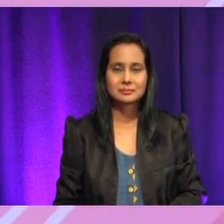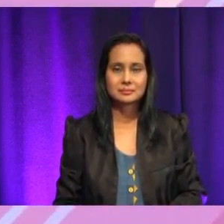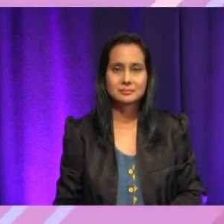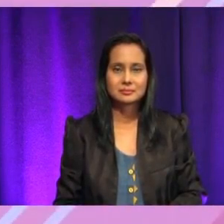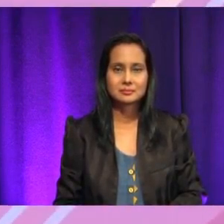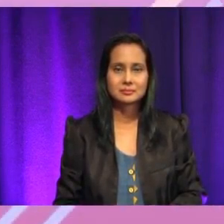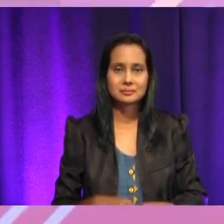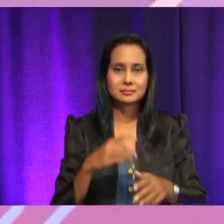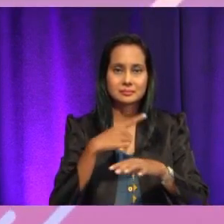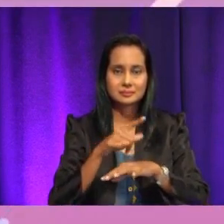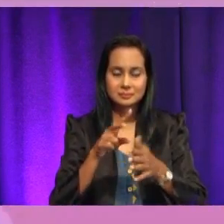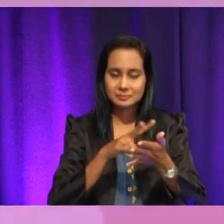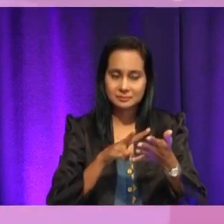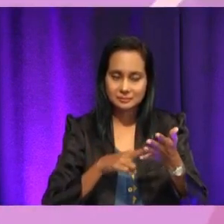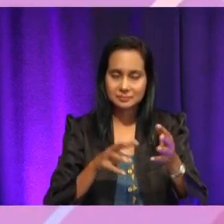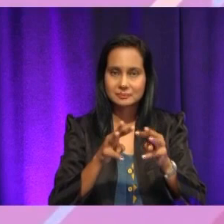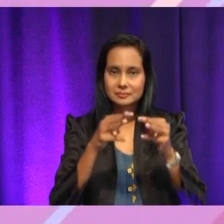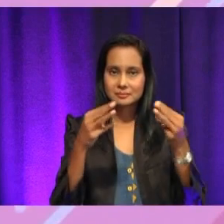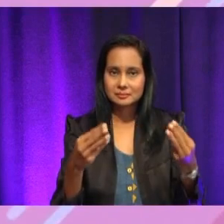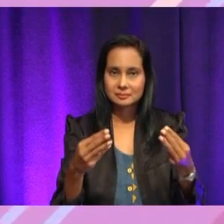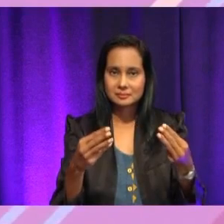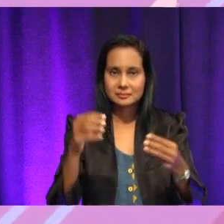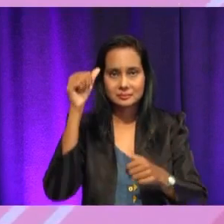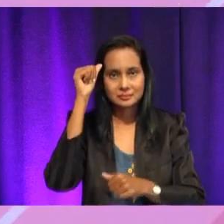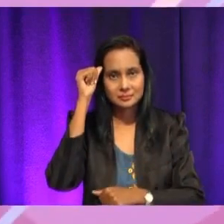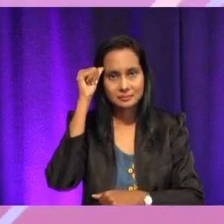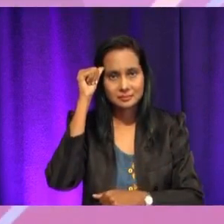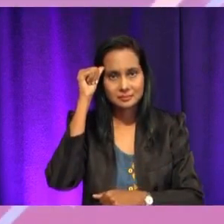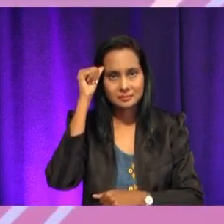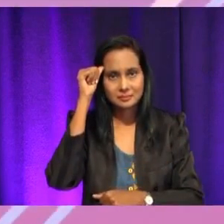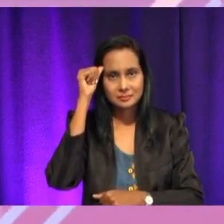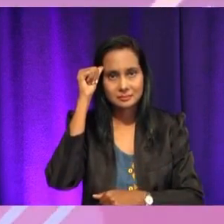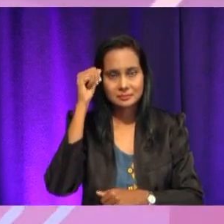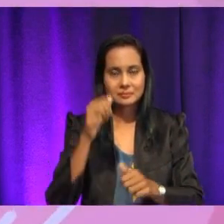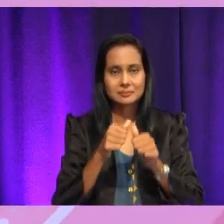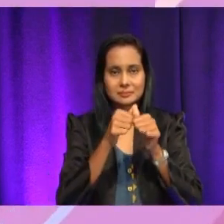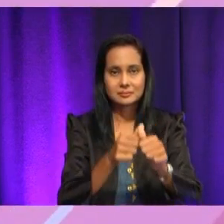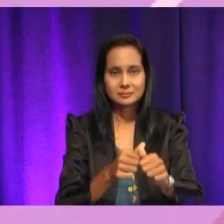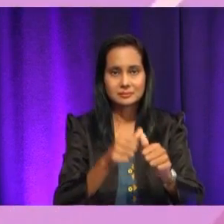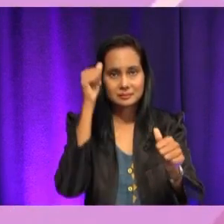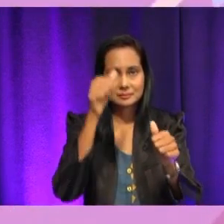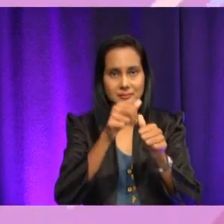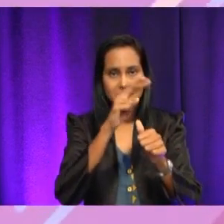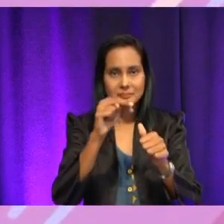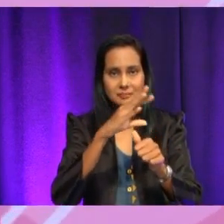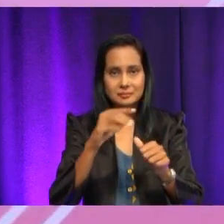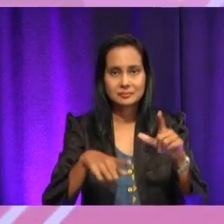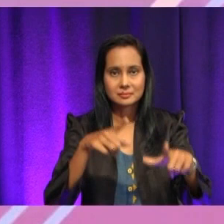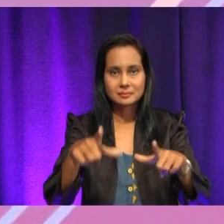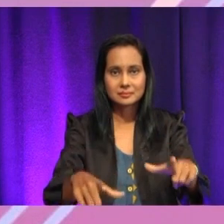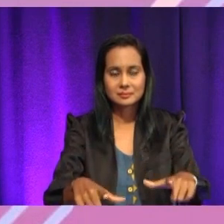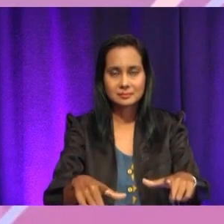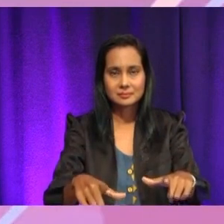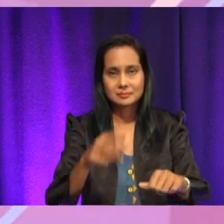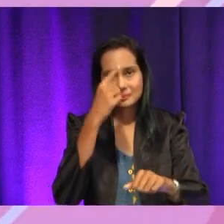Lepas membaca manual tersebut, Amran mengikuti arahan dan langkah-langkah pada manual